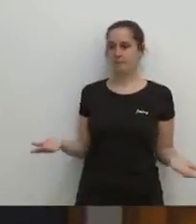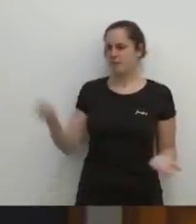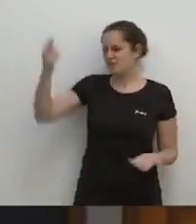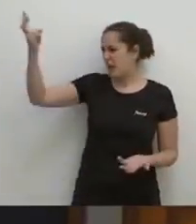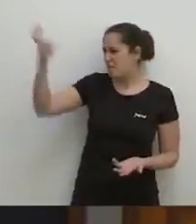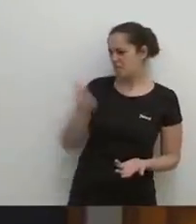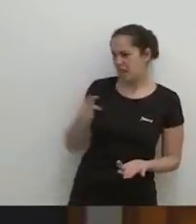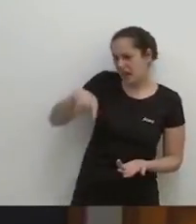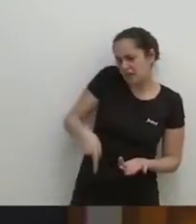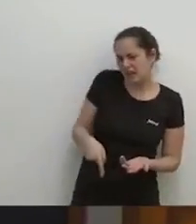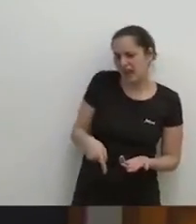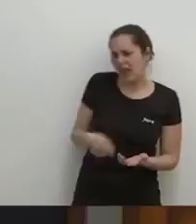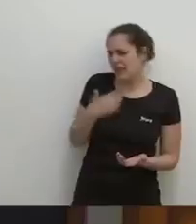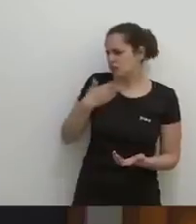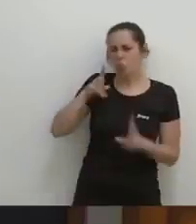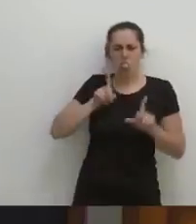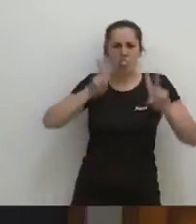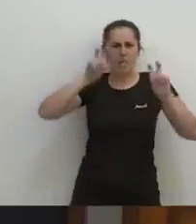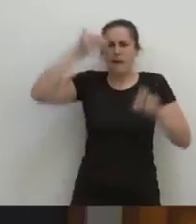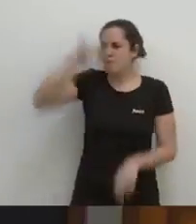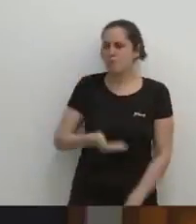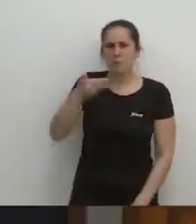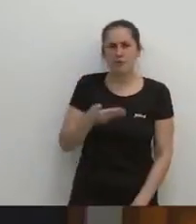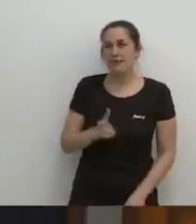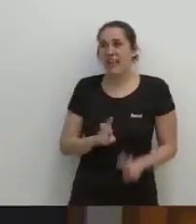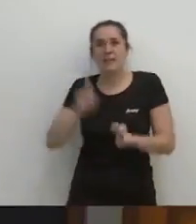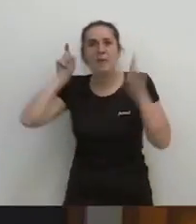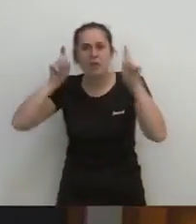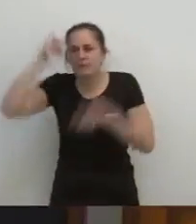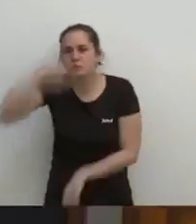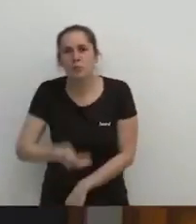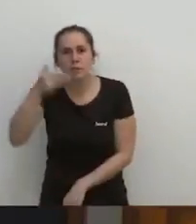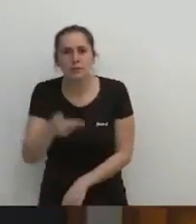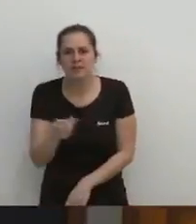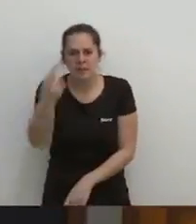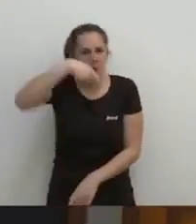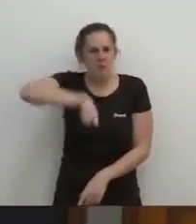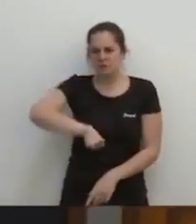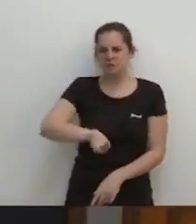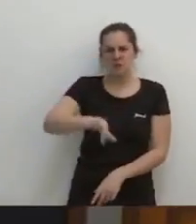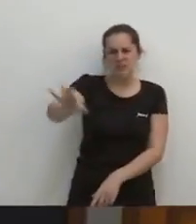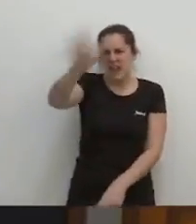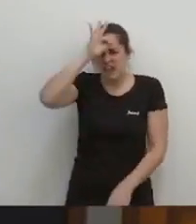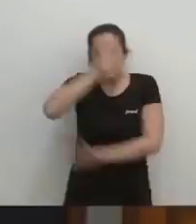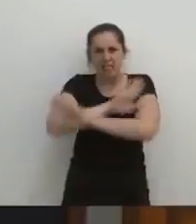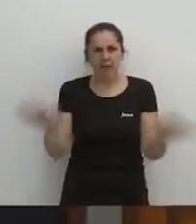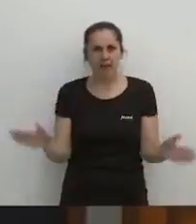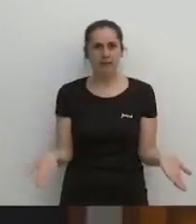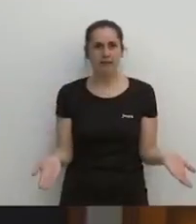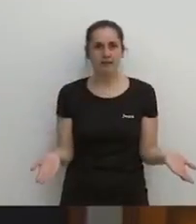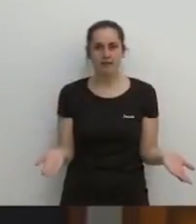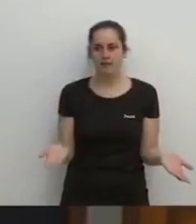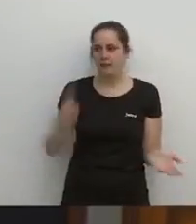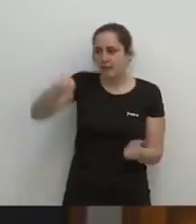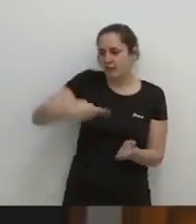I utilitza un tema importantíssim Com és el tema educatiu Sense tenir ni punyetera idea de res De ninguna dada I